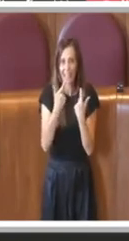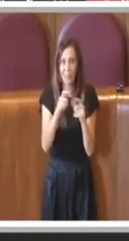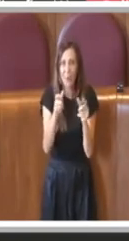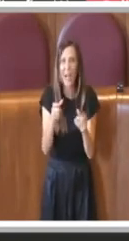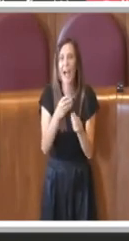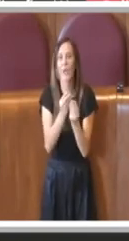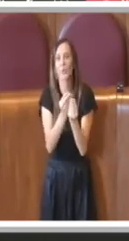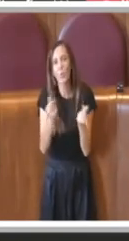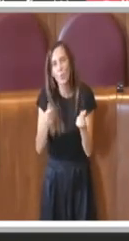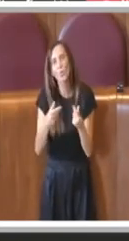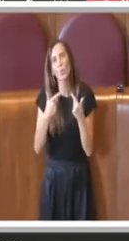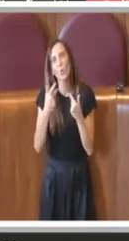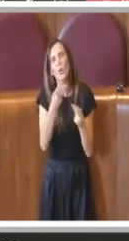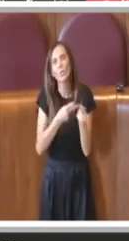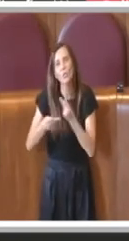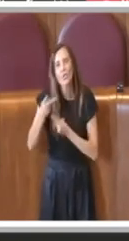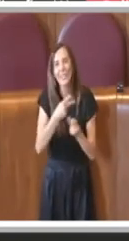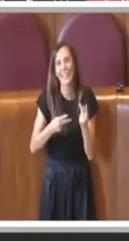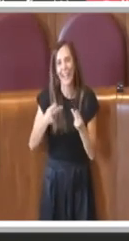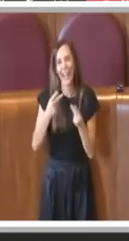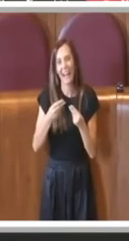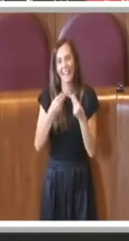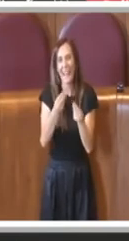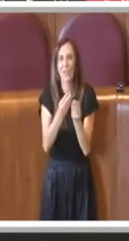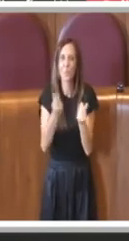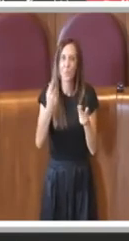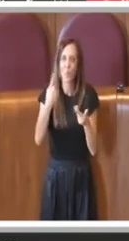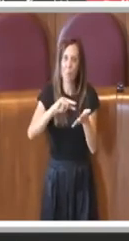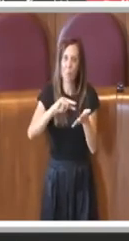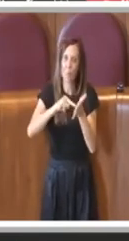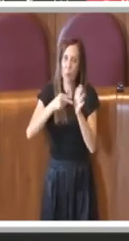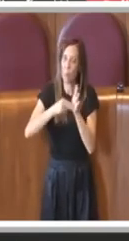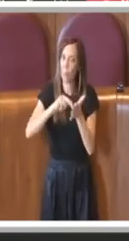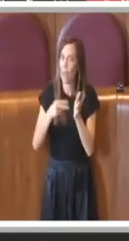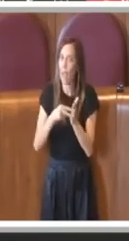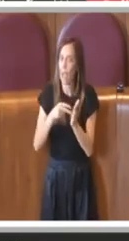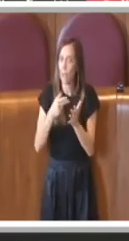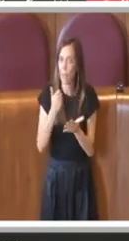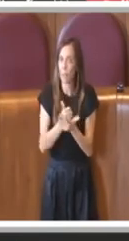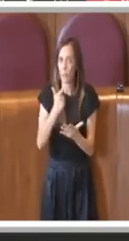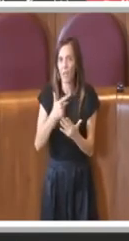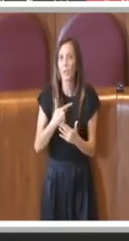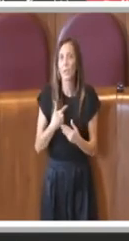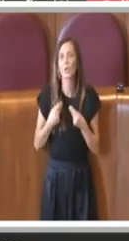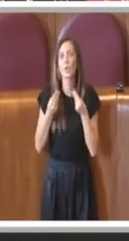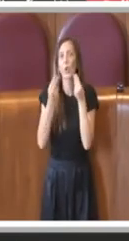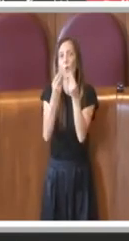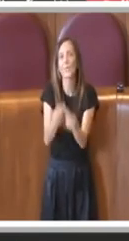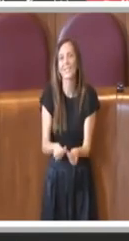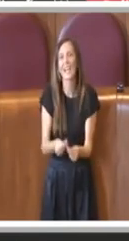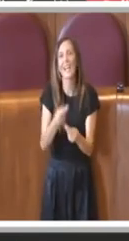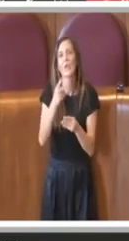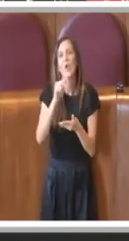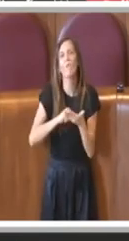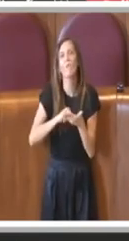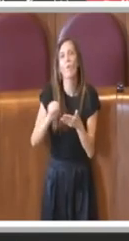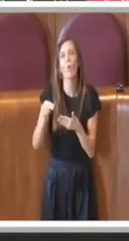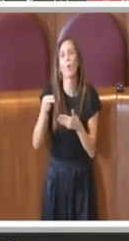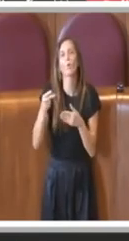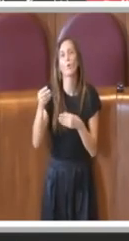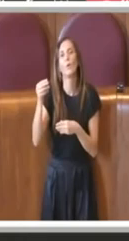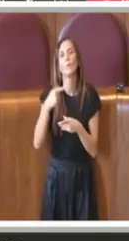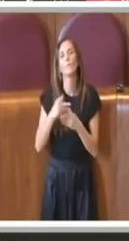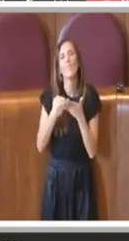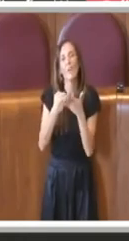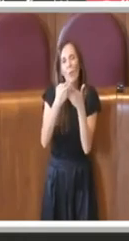e a risolvere dei problemi molto importanti, per cui io consegno il voto favorevole della maggioranza a questa